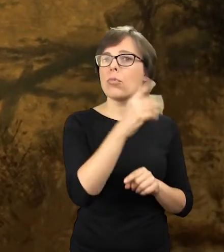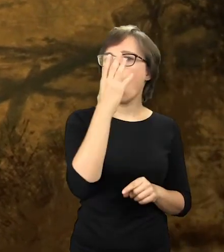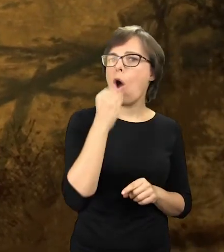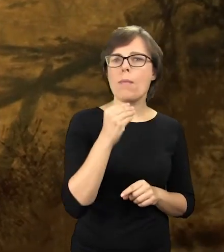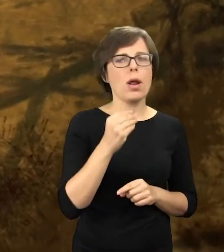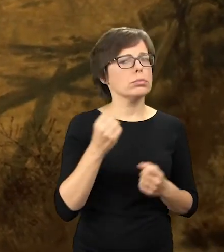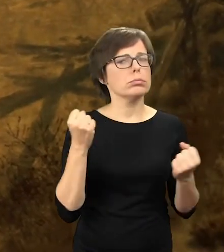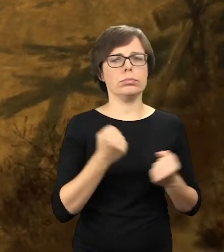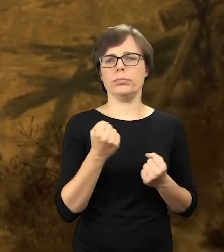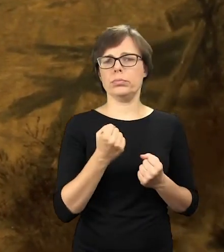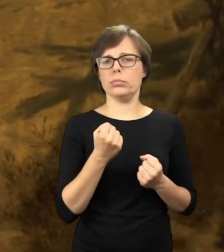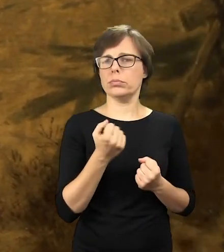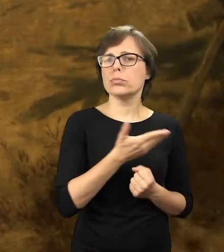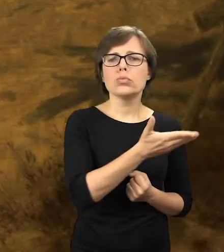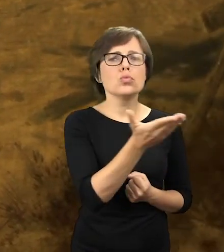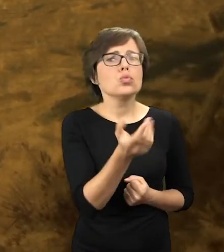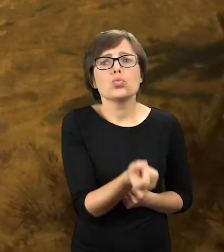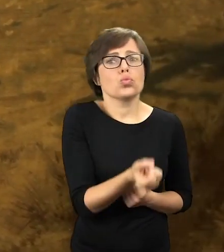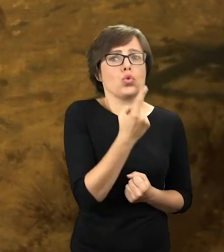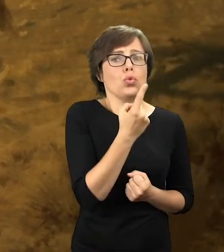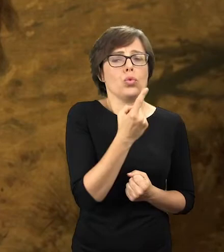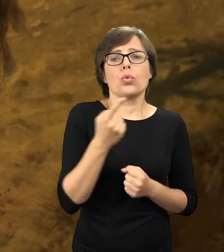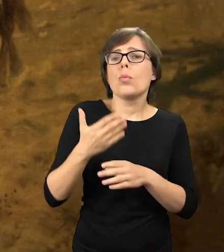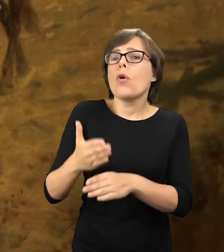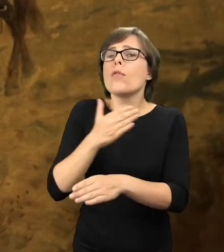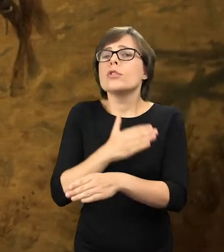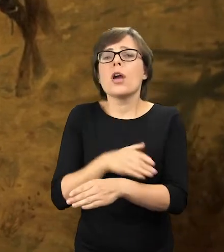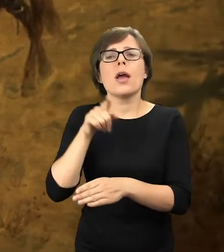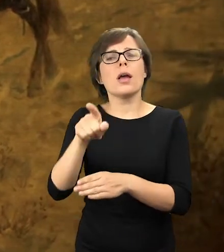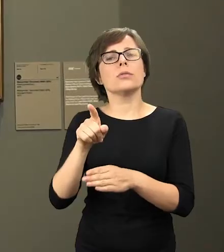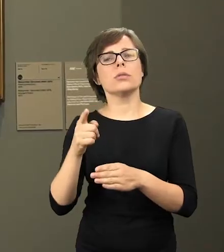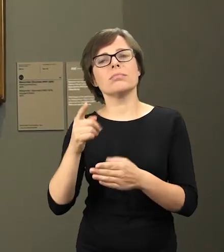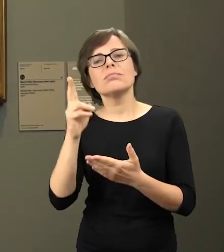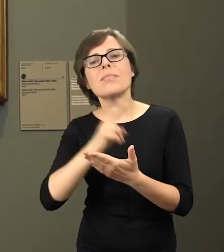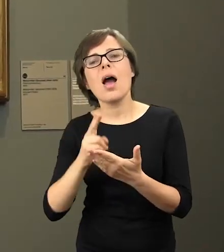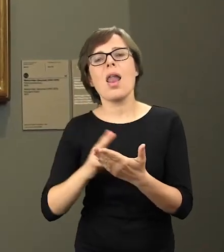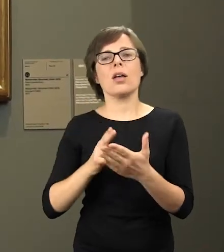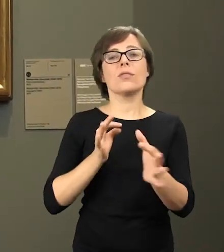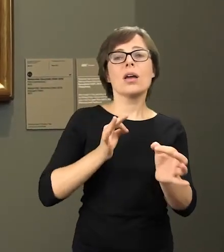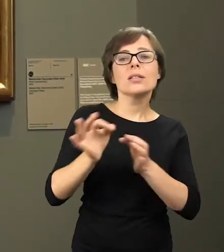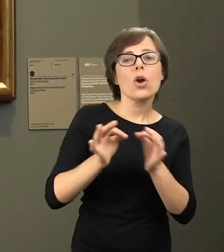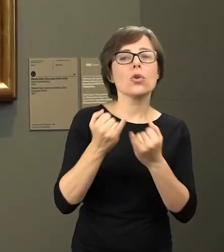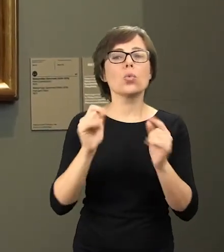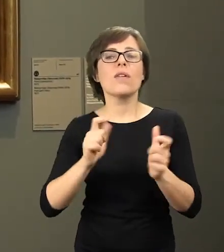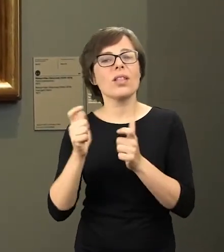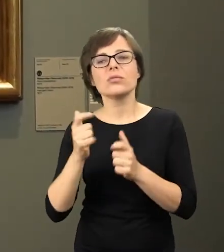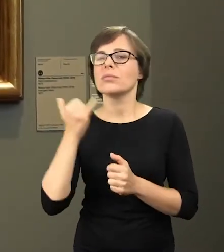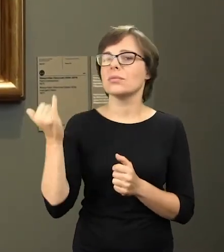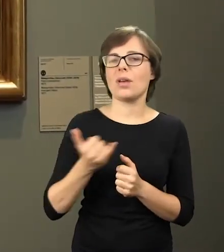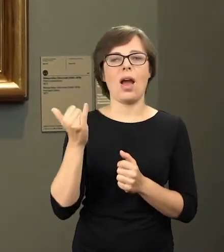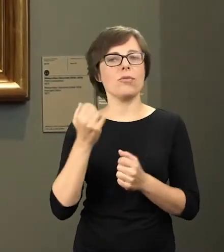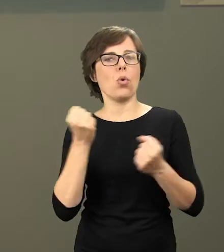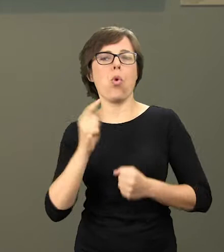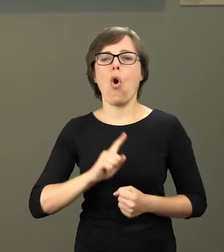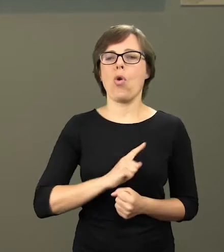obrazu, który zrywa całkowicie z romantyczną konwencją przedstawiania historii,